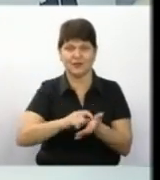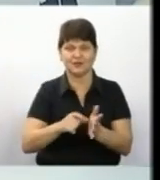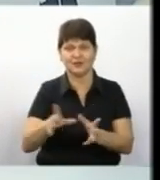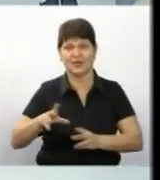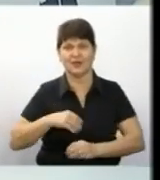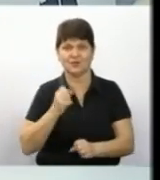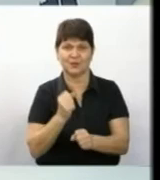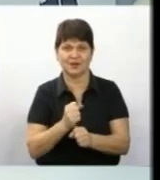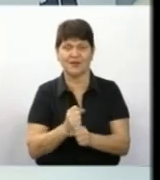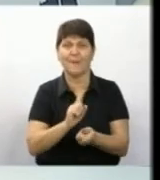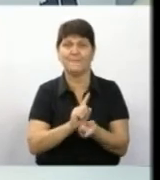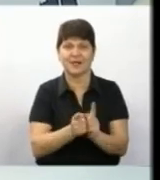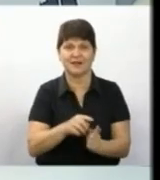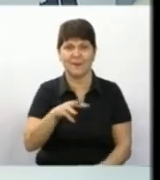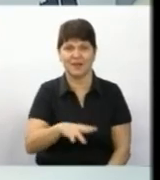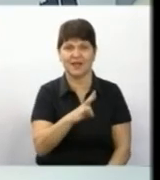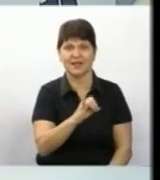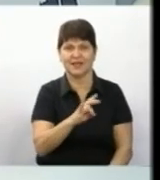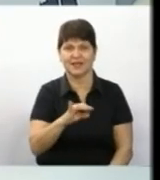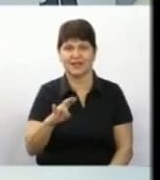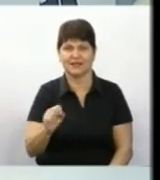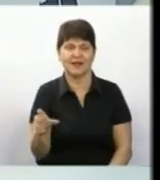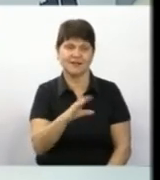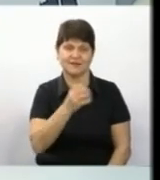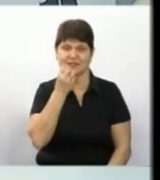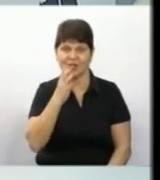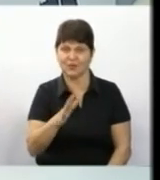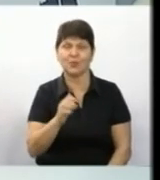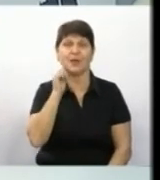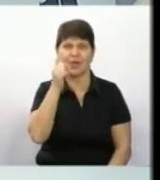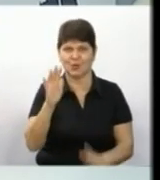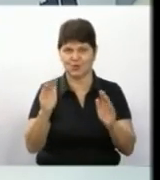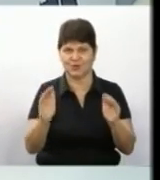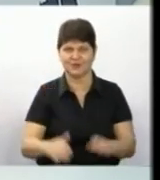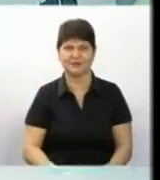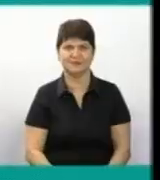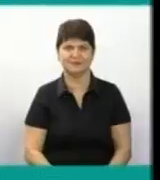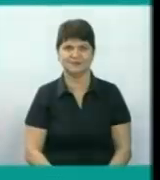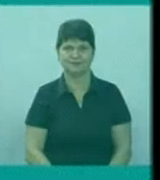зі мною працювала сурдоперекладач Мирина Нікітіна. На все добре і до зустрічі в ефірі.